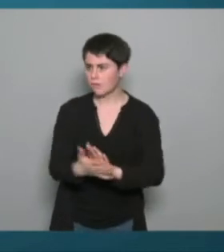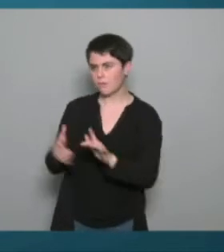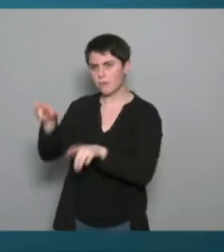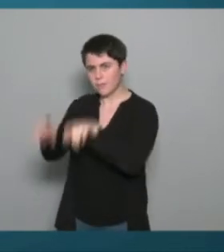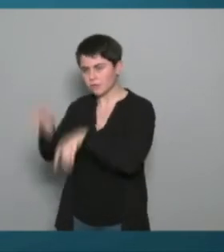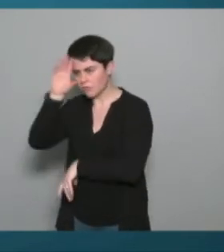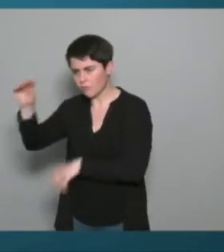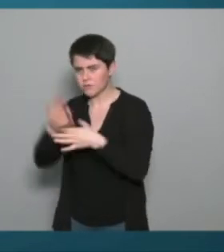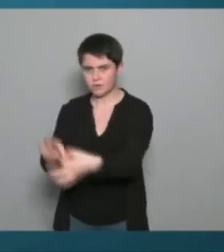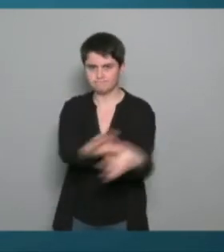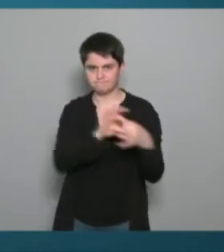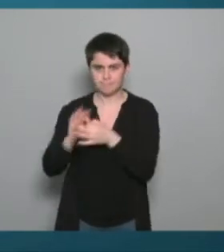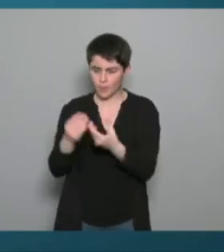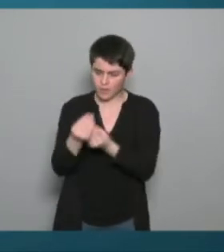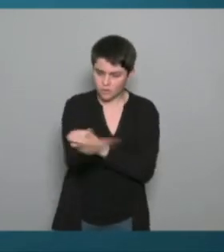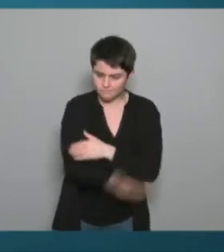je termine là-dessus